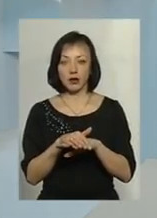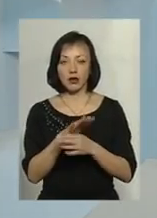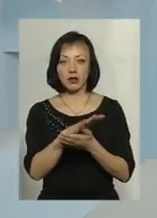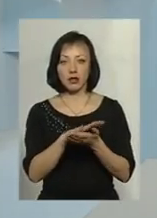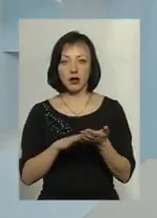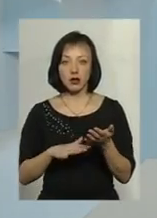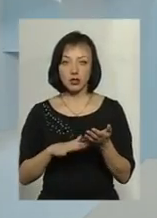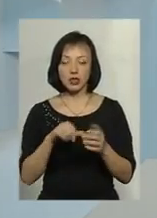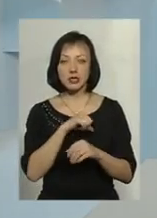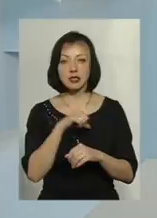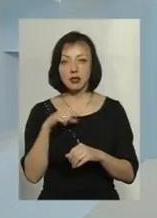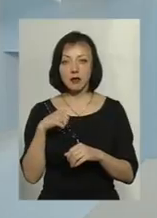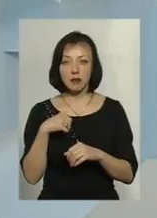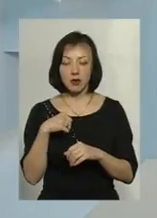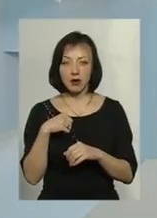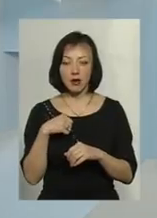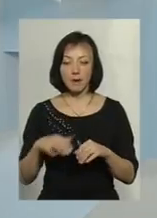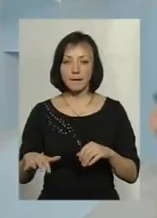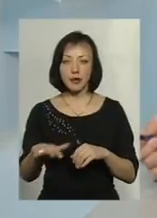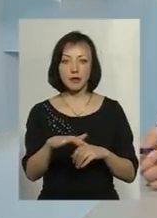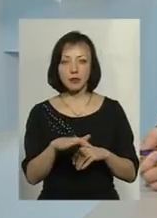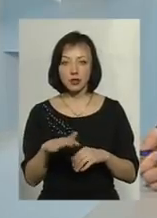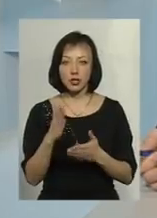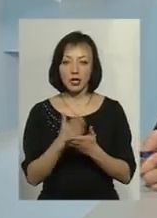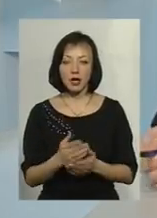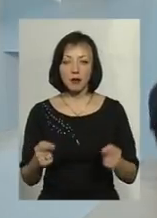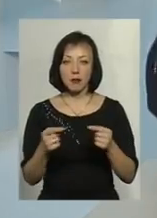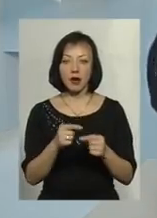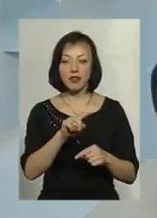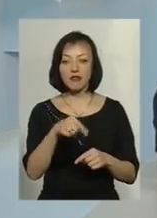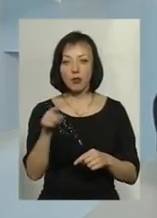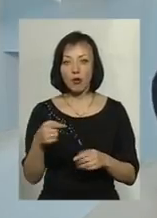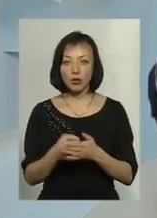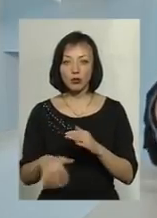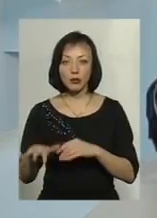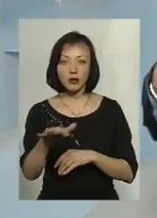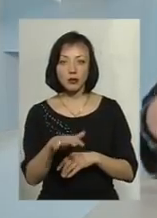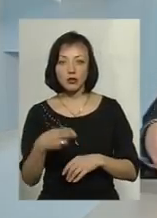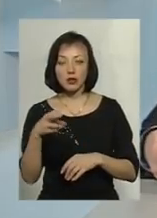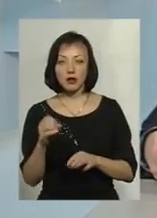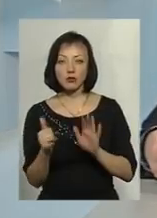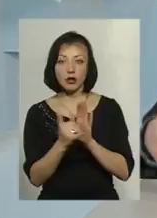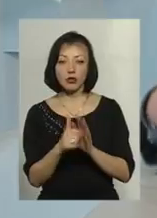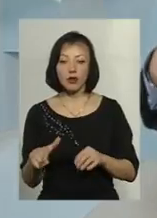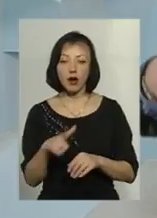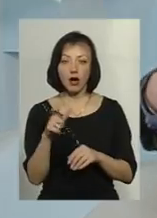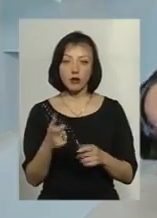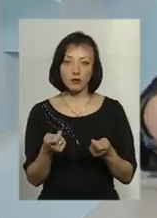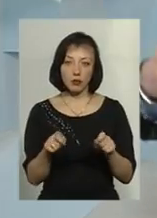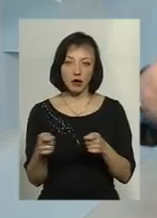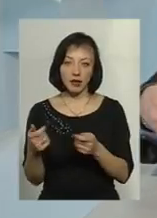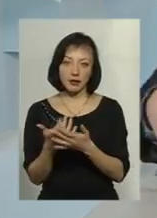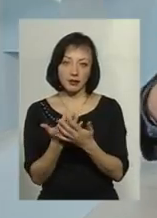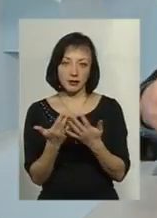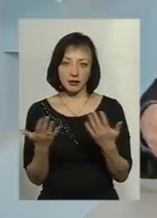Далі, сама приміщення, тобто є певні вимоги до тих приміщень, де встановлюються газові прилади